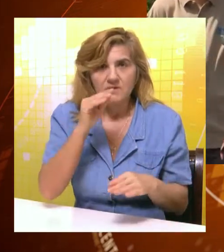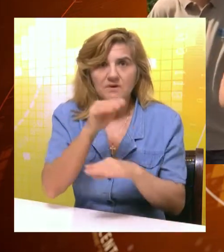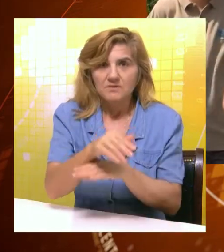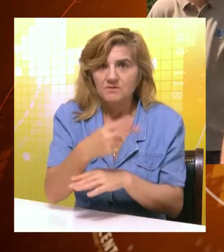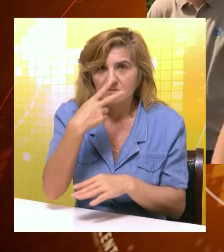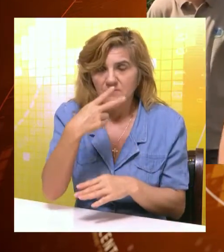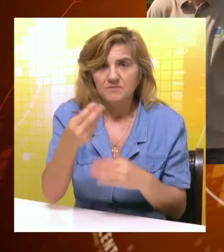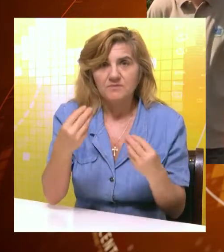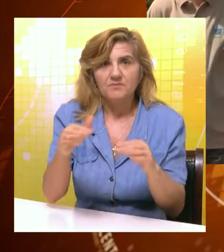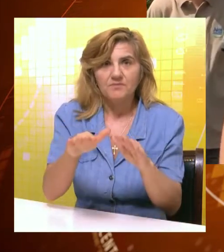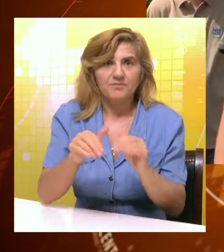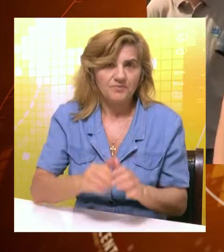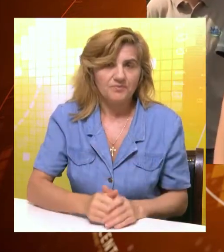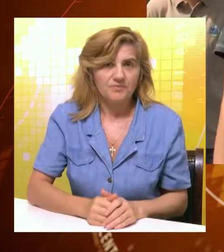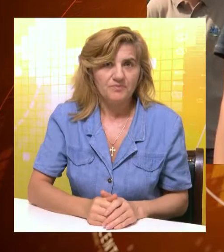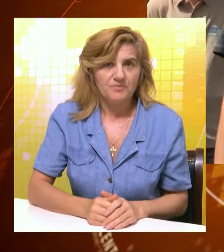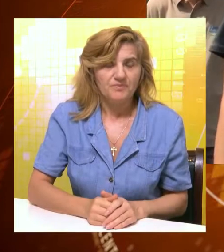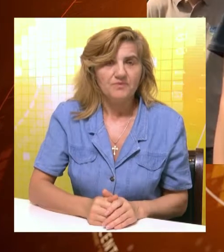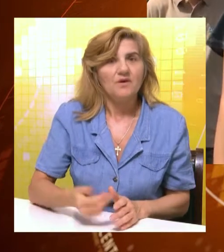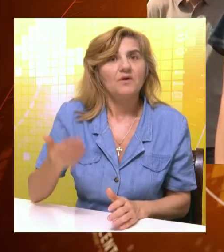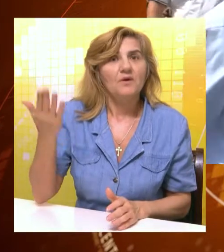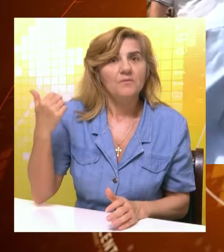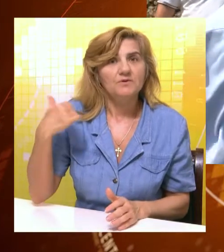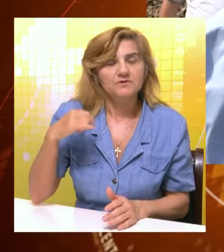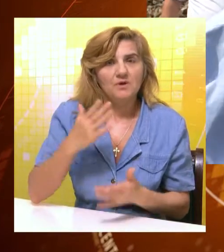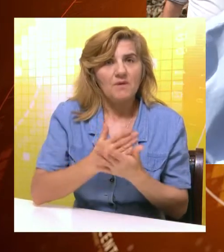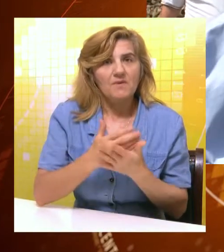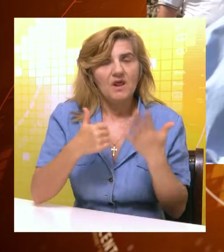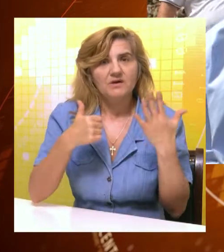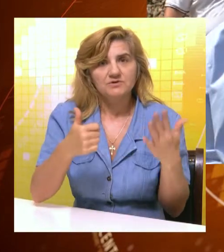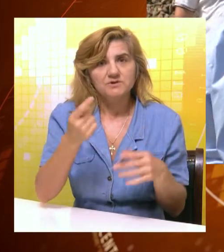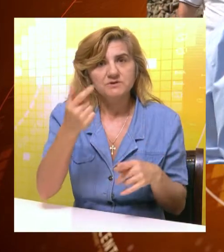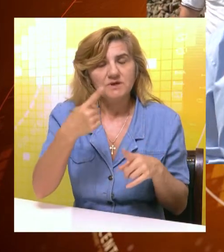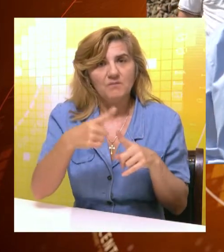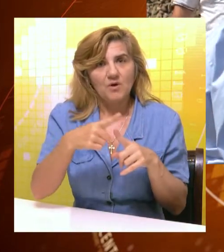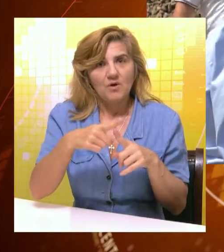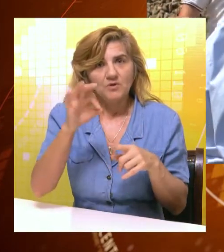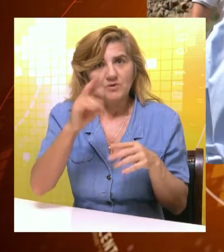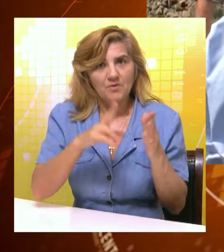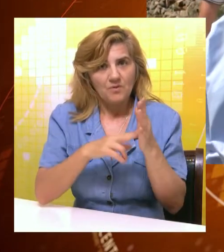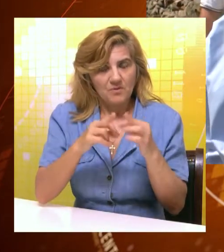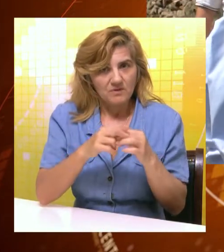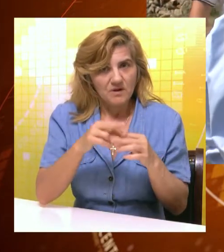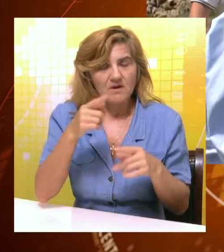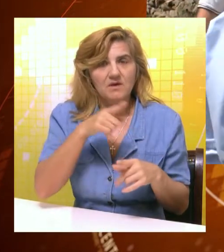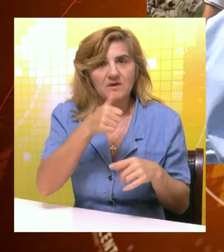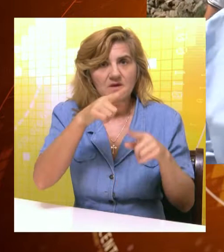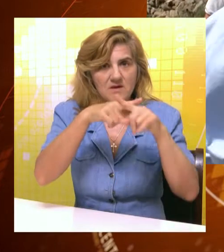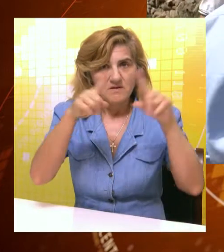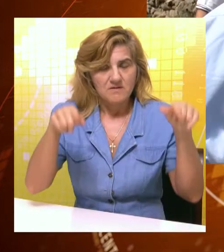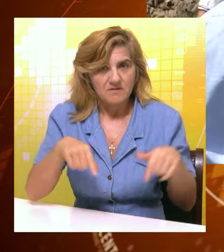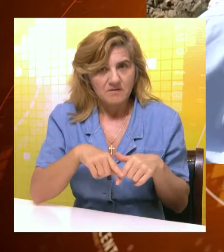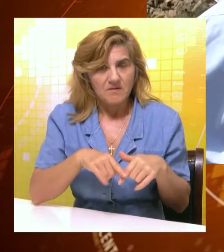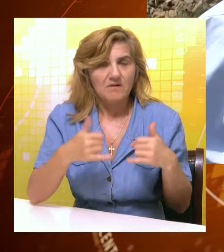kasnije i usvajaju. Prosečan prošlogodišnji prinos pšenice iznosio je 6,5 tona, a kretos u rasponu od 4 do